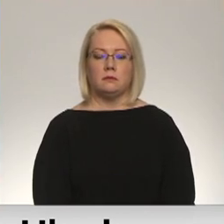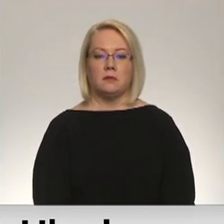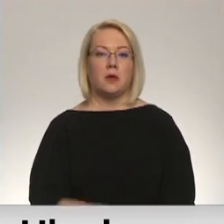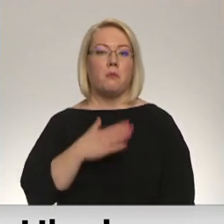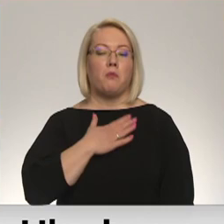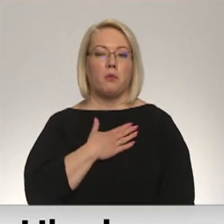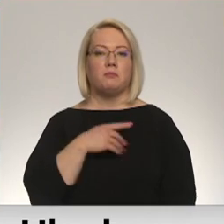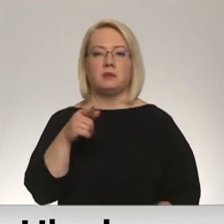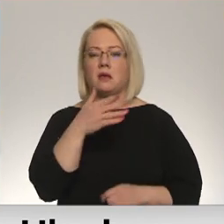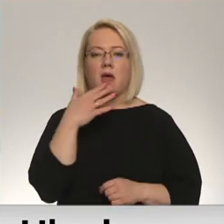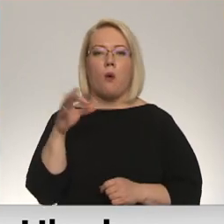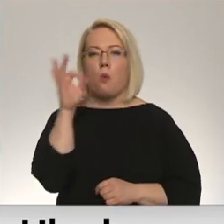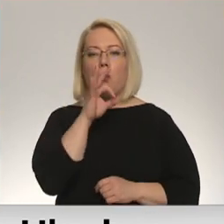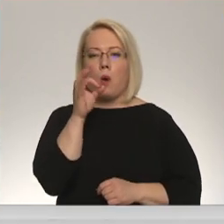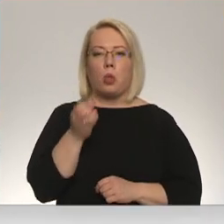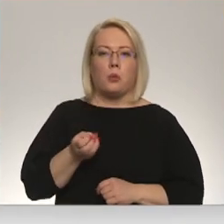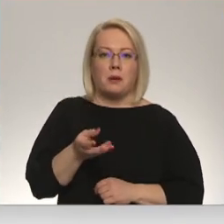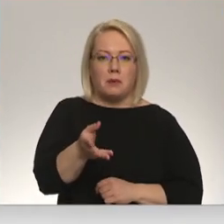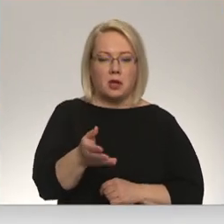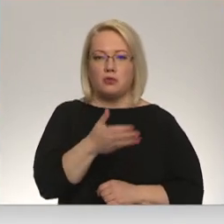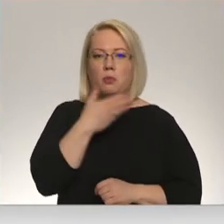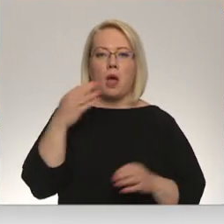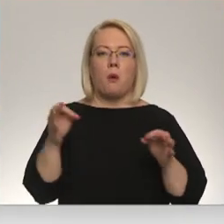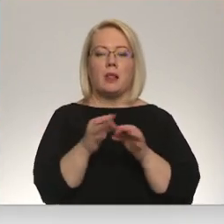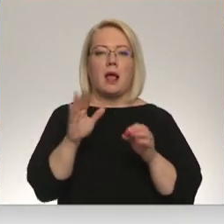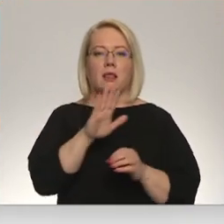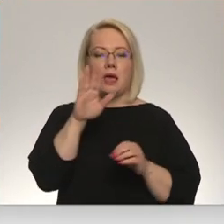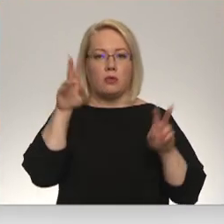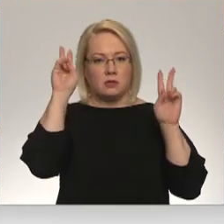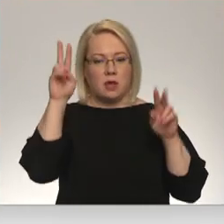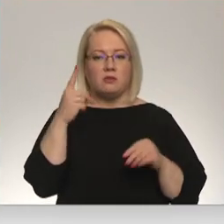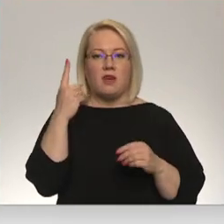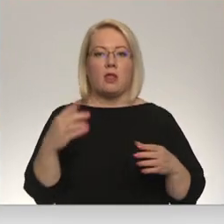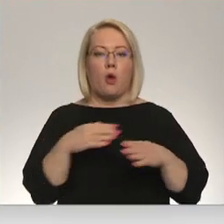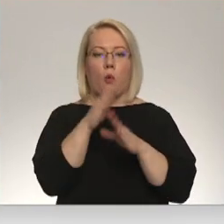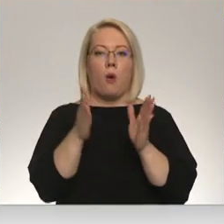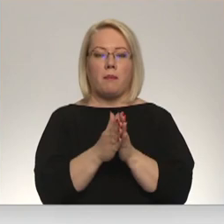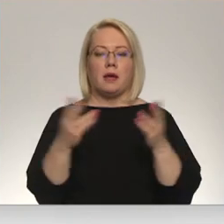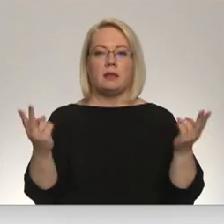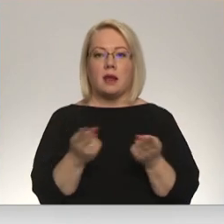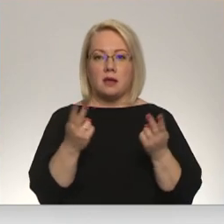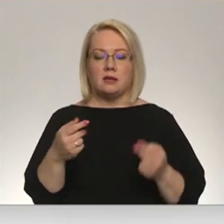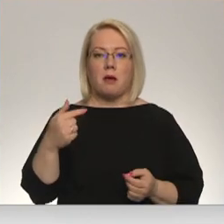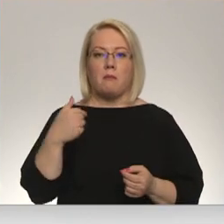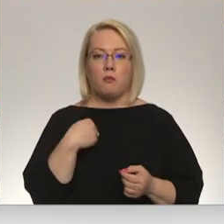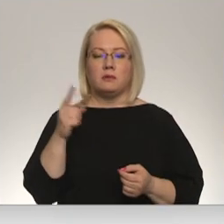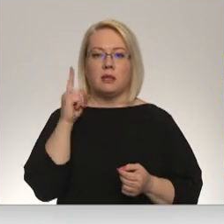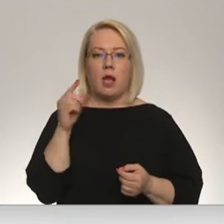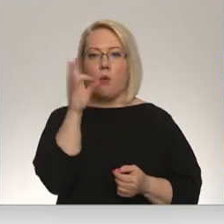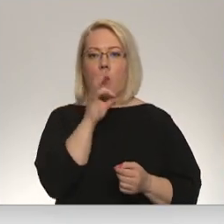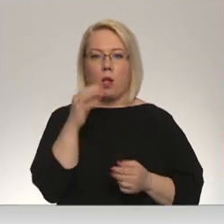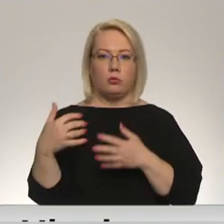Mums nav olu ripināšanas un mums nav lieldien zaķi. Mums ir viena kopīga tradīcija – mēs arī rīkojam olu kaujas.